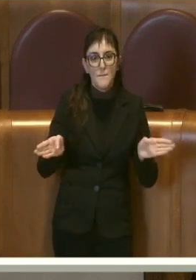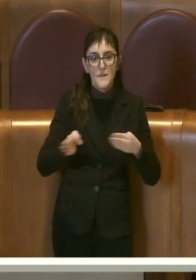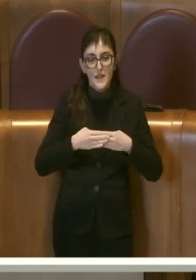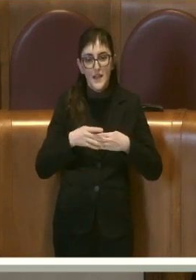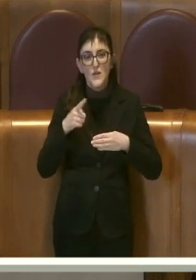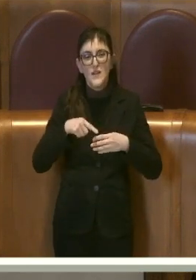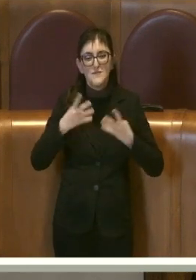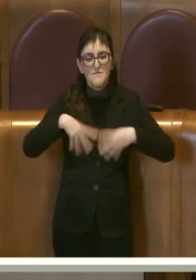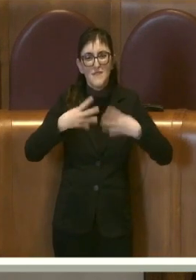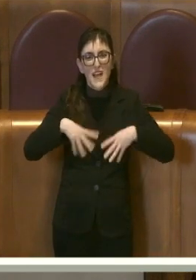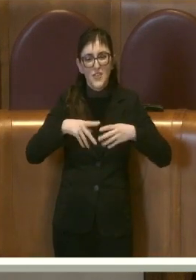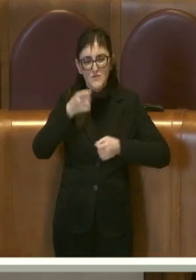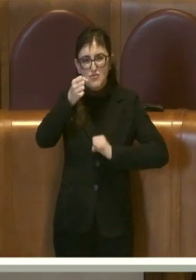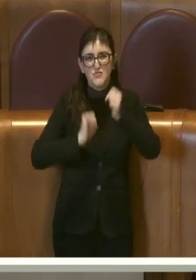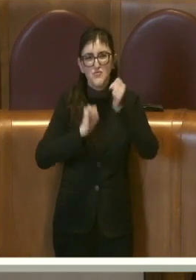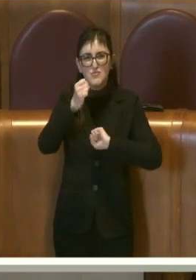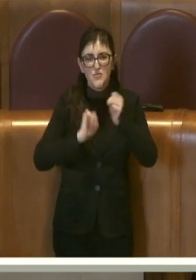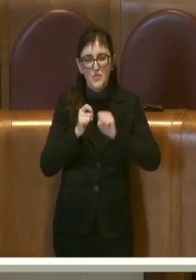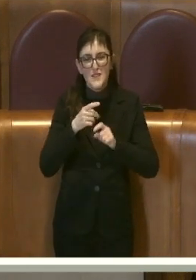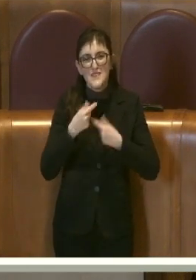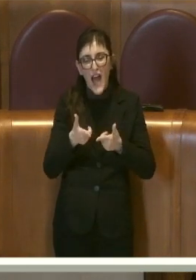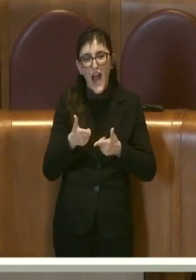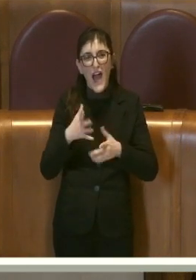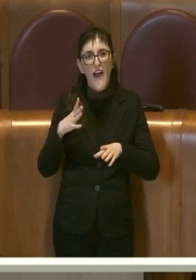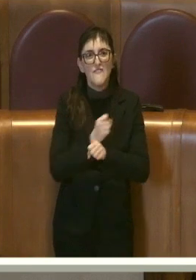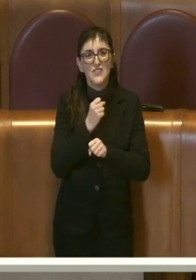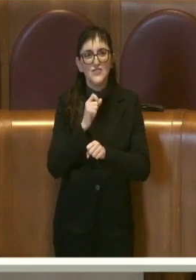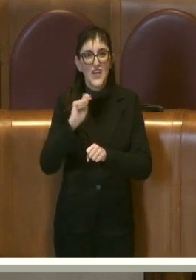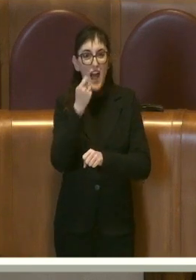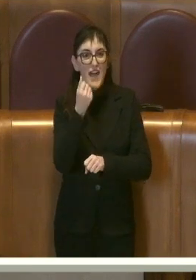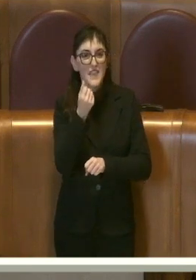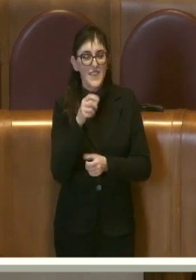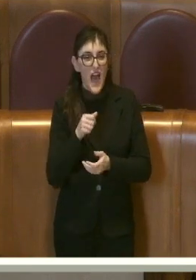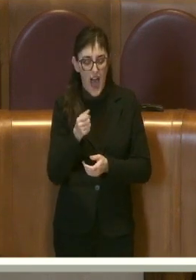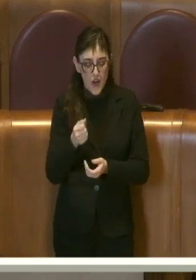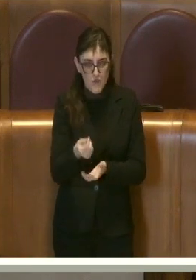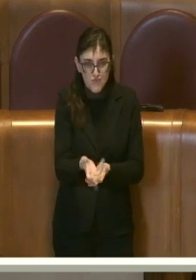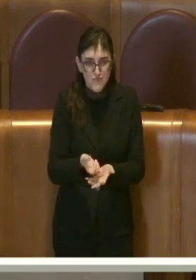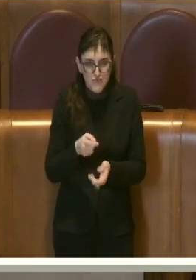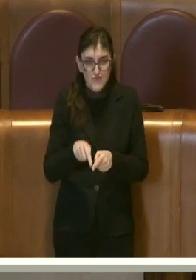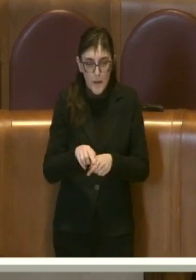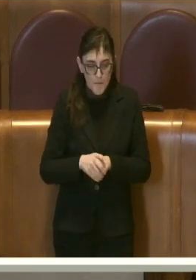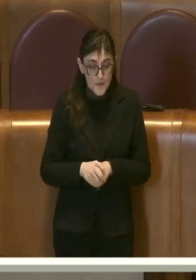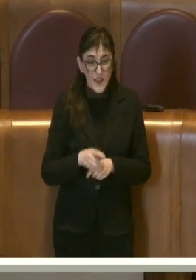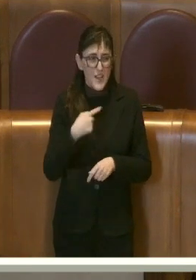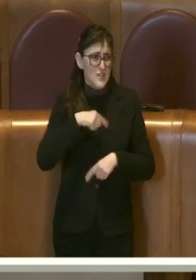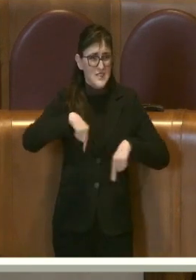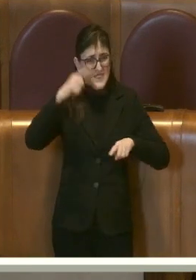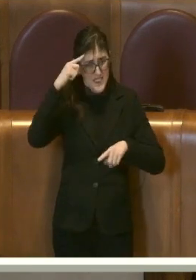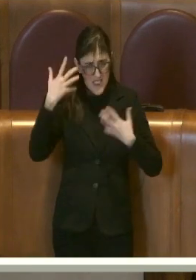in denaro. Come sappiamo e come sa bene chi nella nostra città frequenta